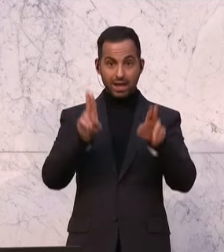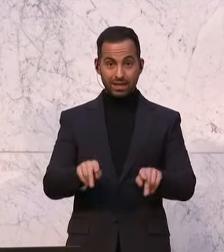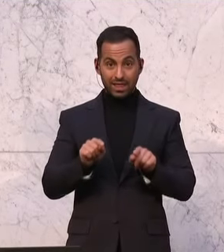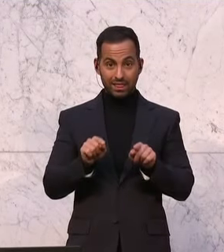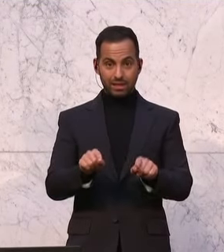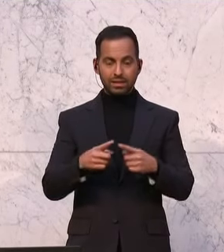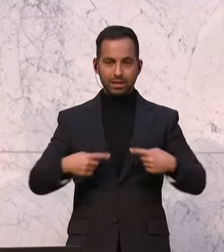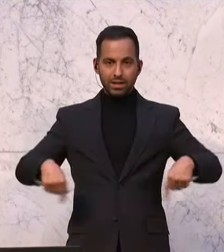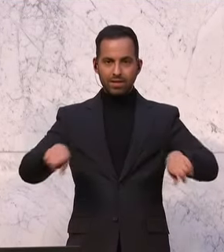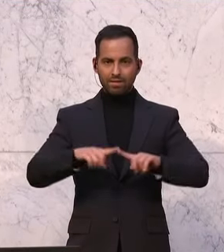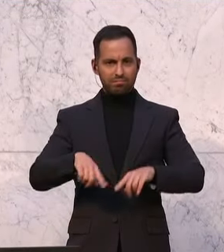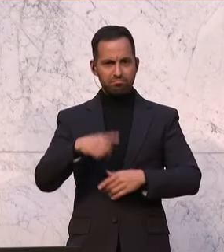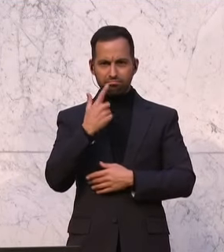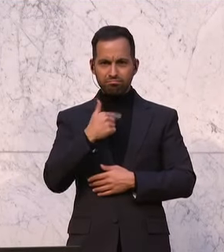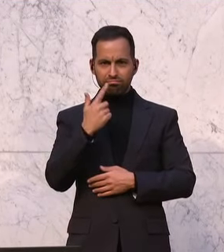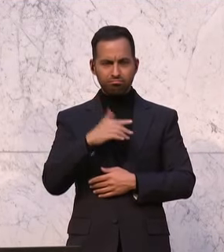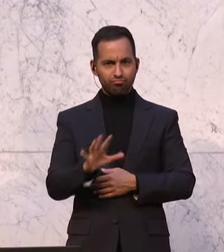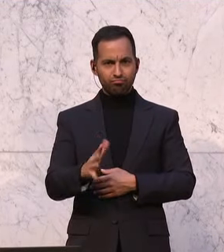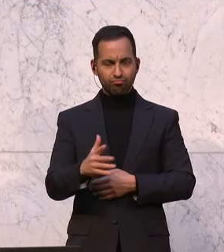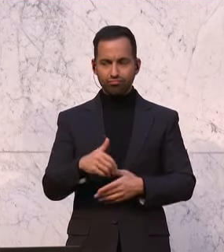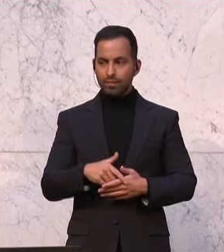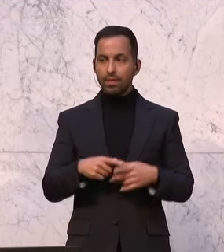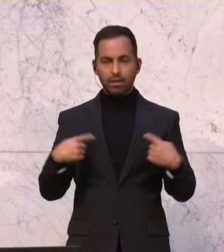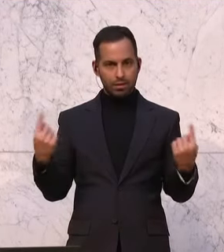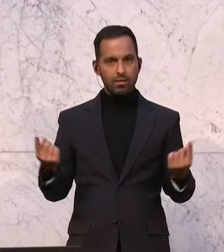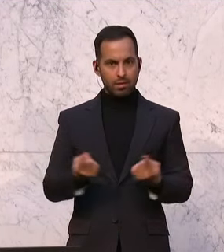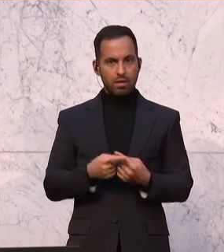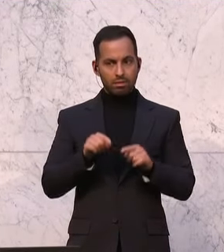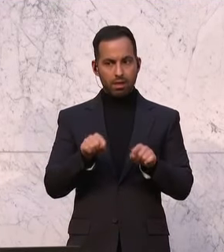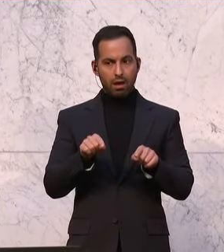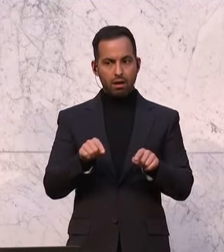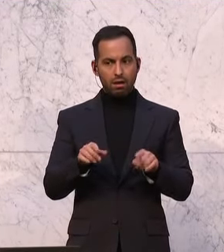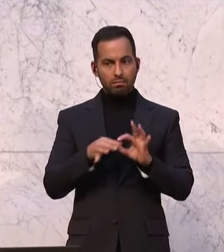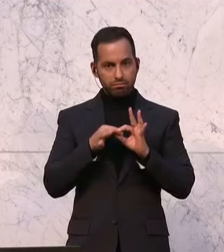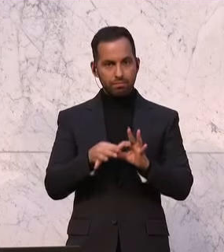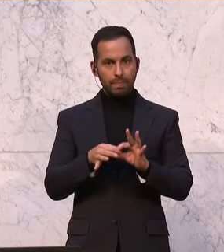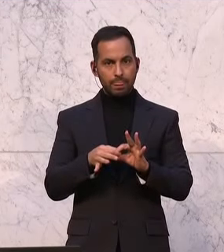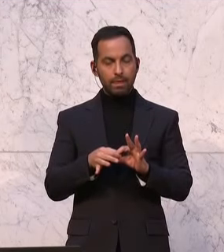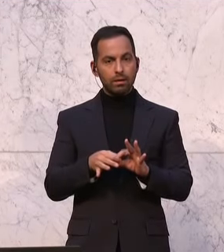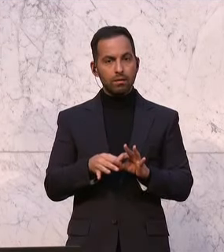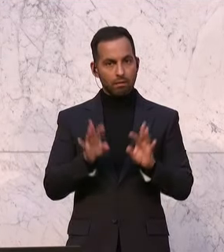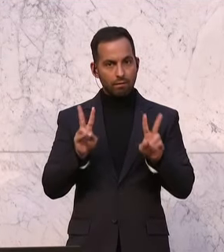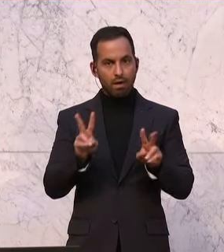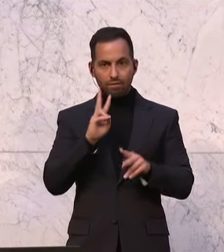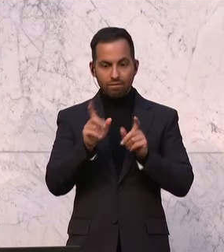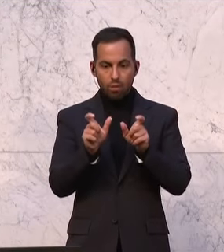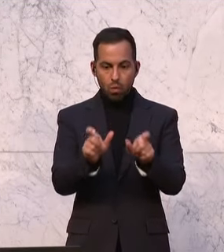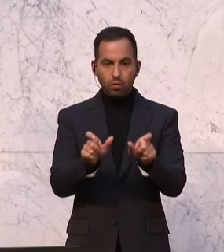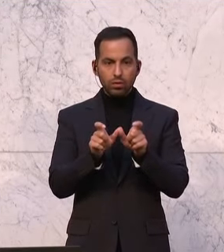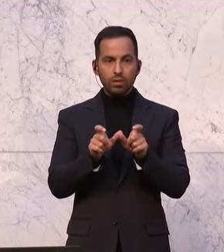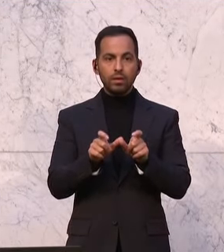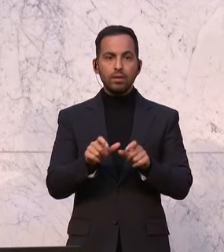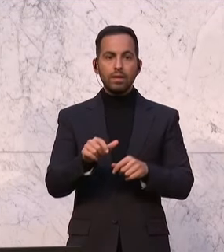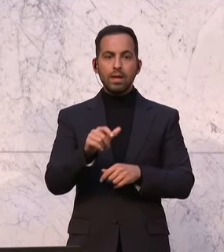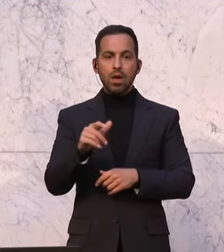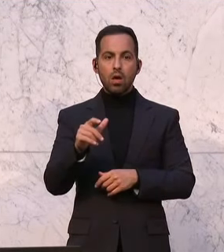womit wir uns nicht anfreunden können. Hier wird das Wort, hier wird wortwörtlich im eigenen Saft der